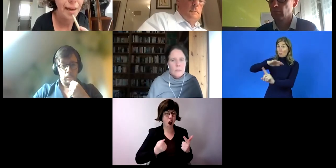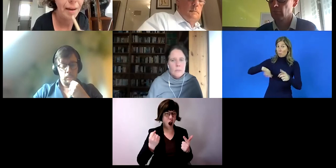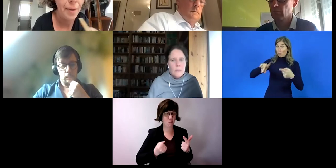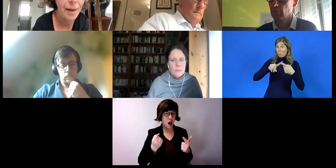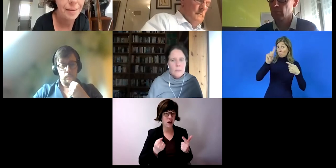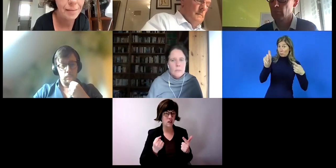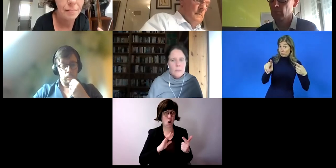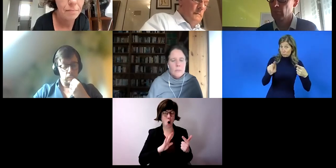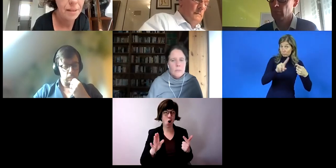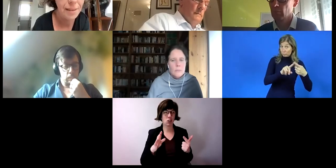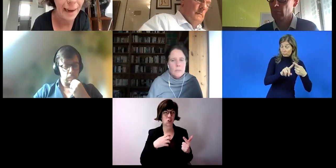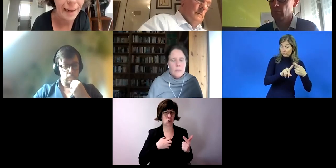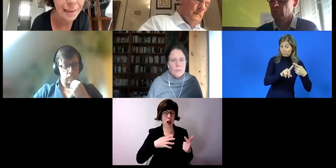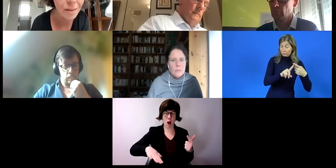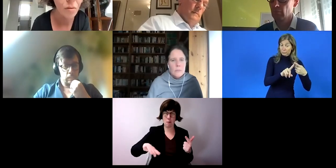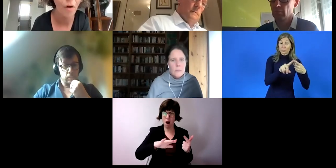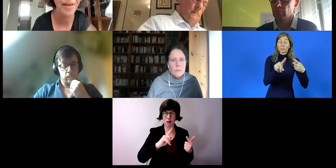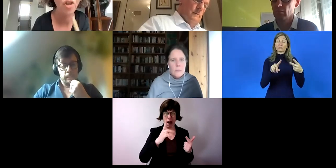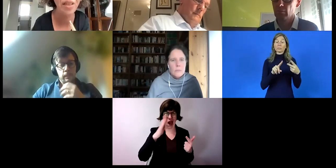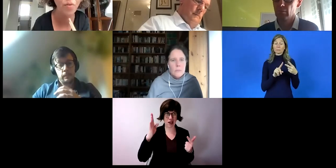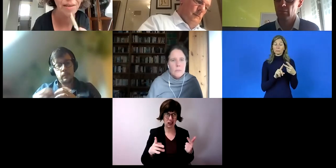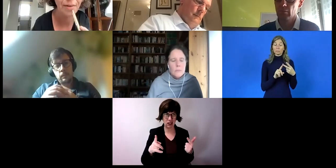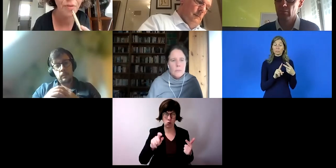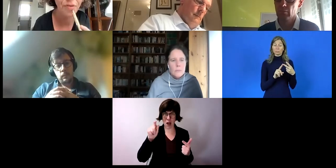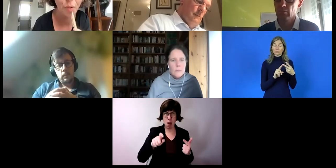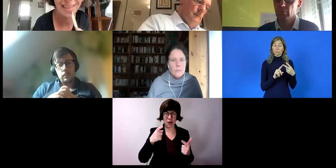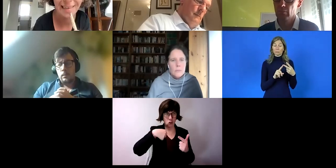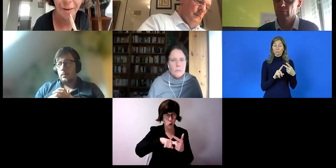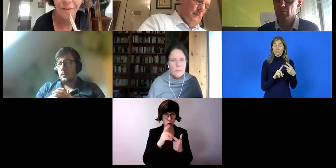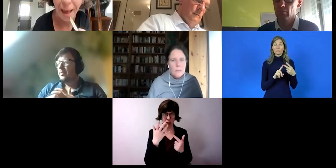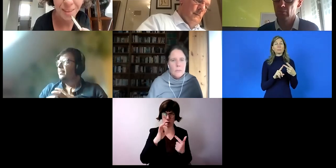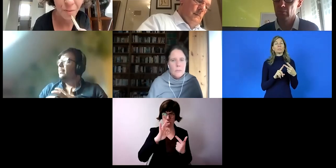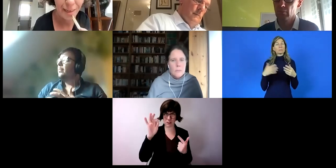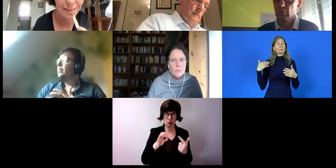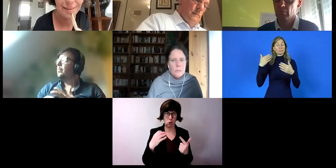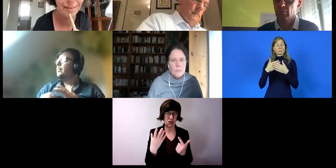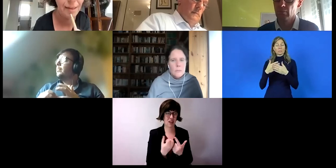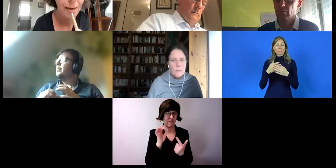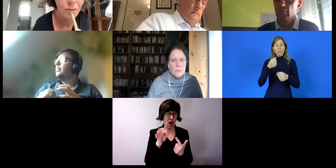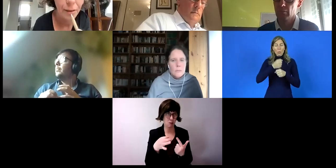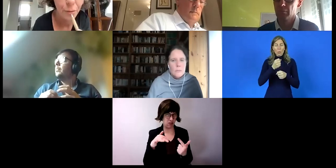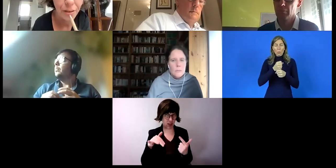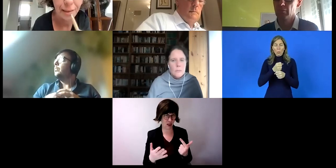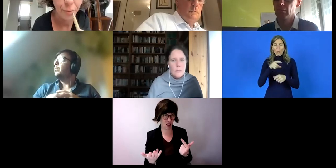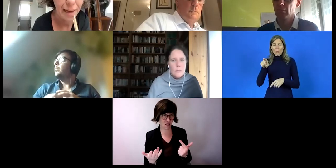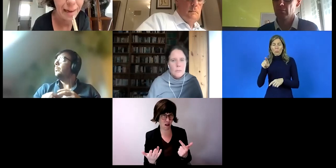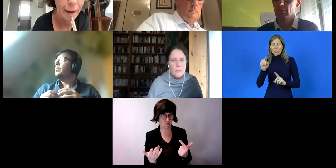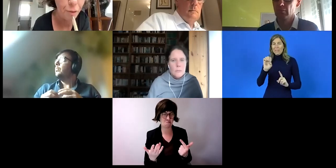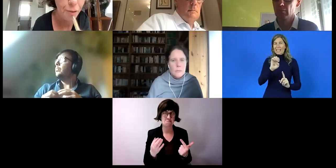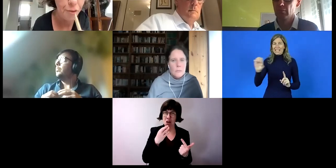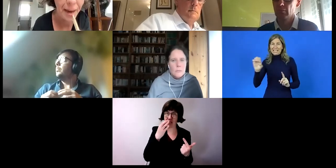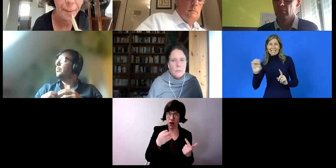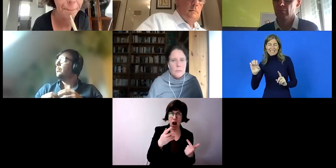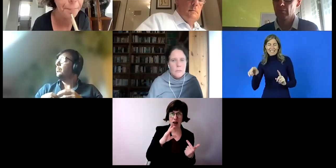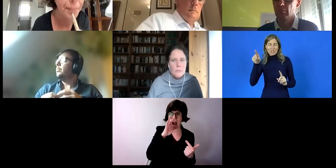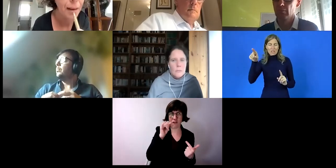Oststeiermark in dieser Einrichtung auch Menschen, die unter den 50 Prozent erwerbsfähig sind? So eine konkrete Frage an Herrn